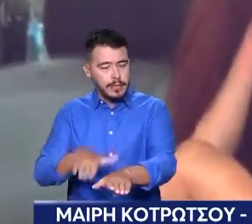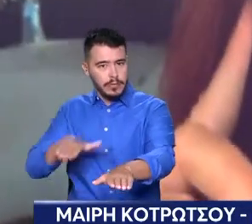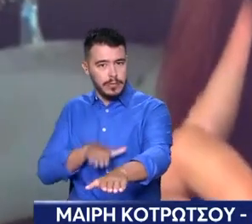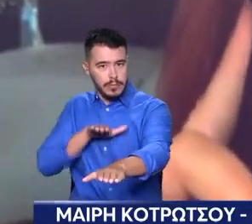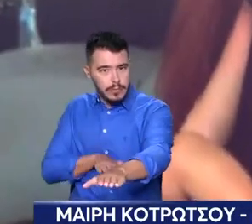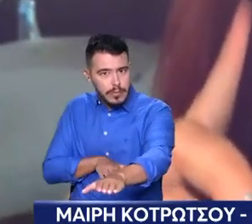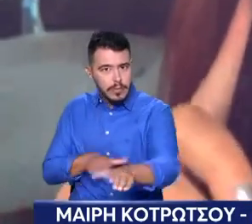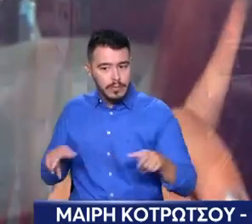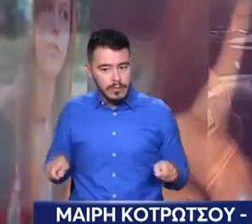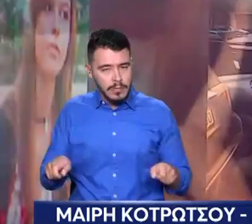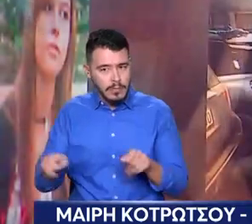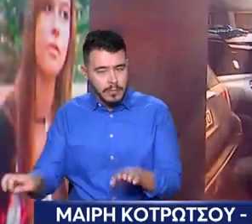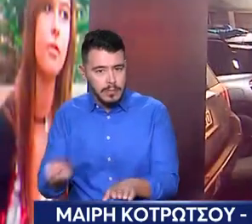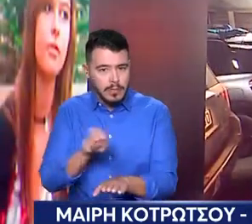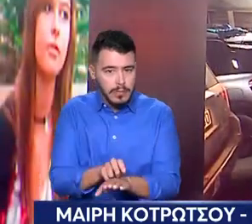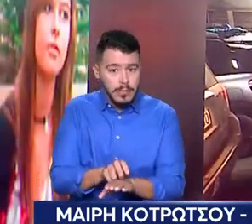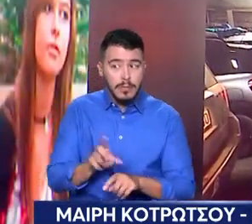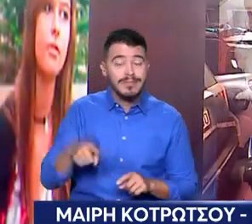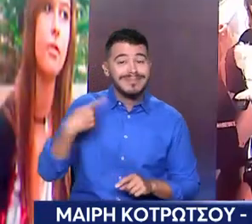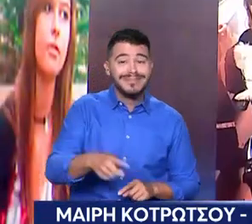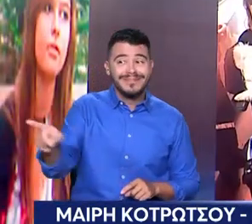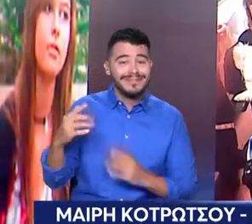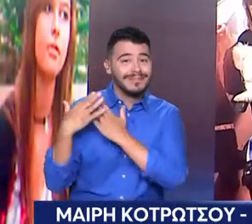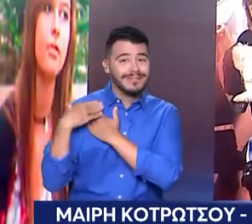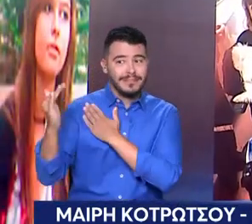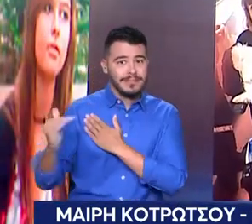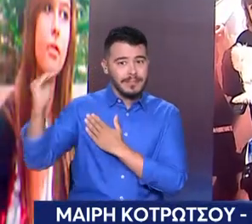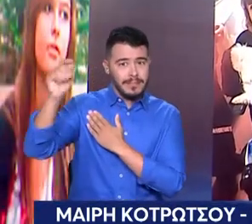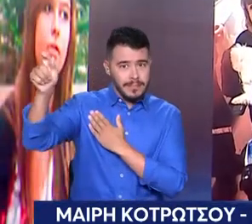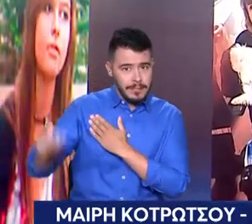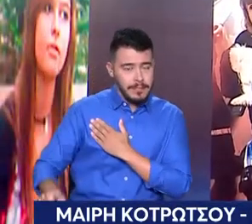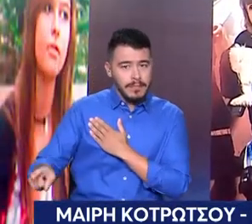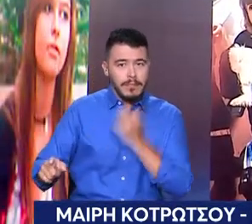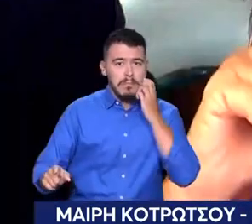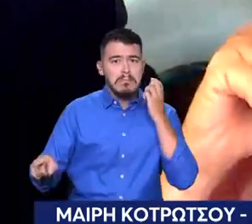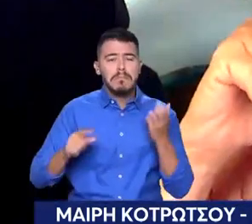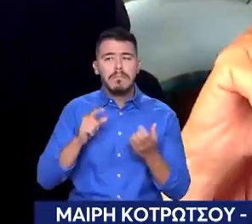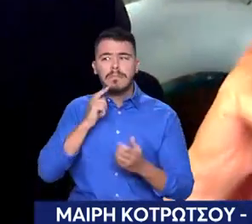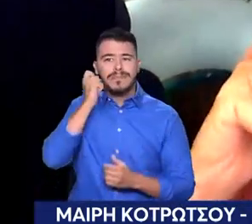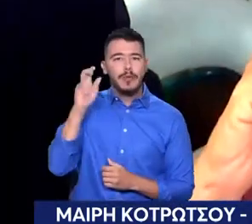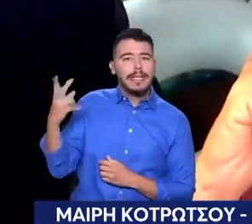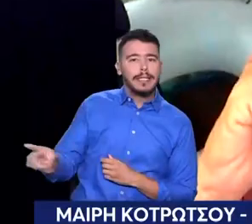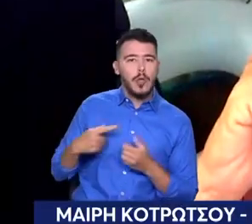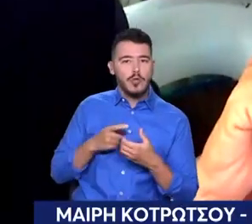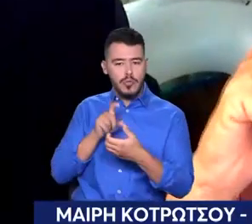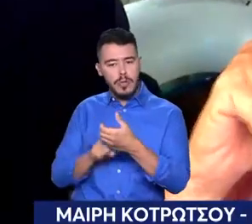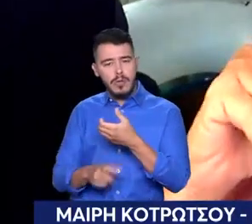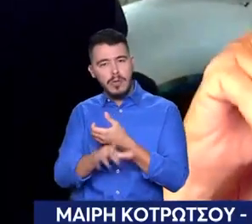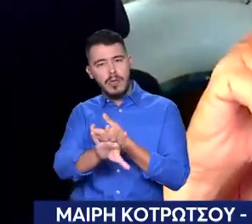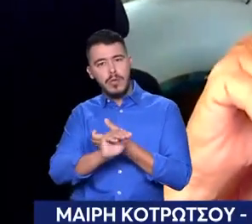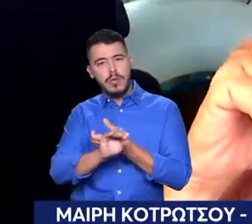να του τα δώσουν. Κάζει και το κινητό του και πάει μπροστά να με καταγράψει. Του λέει, έχω κι εγώ κινητό.